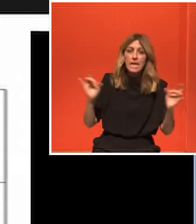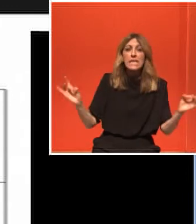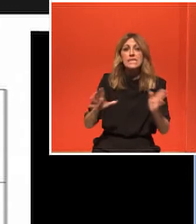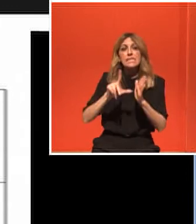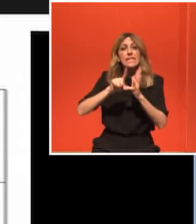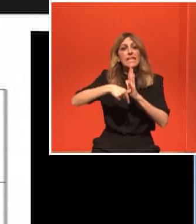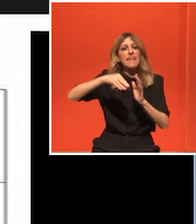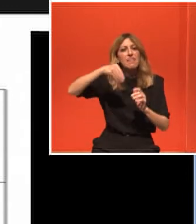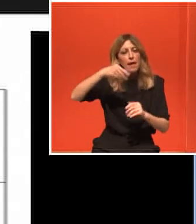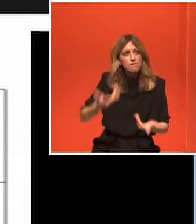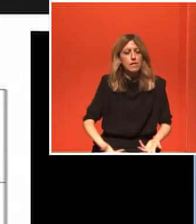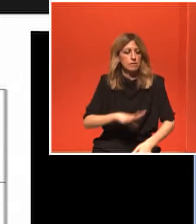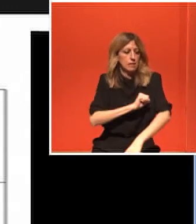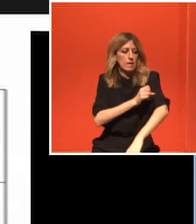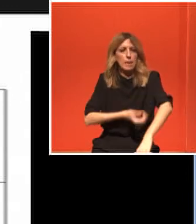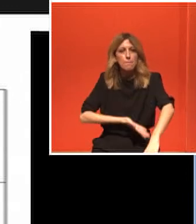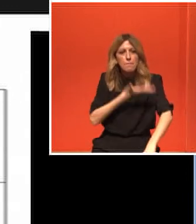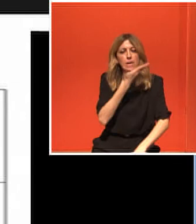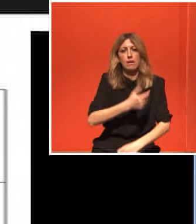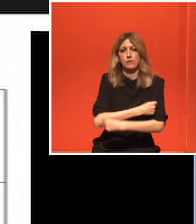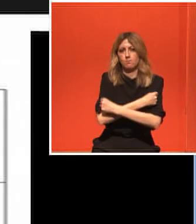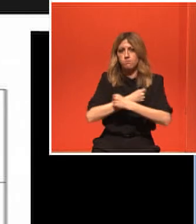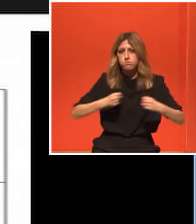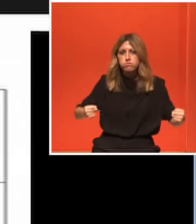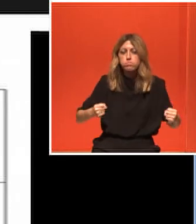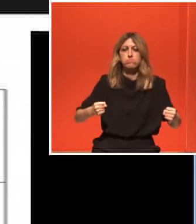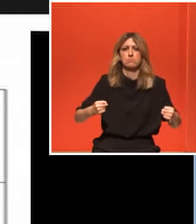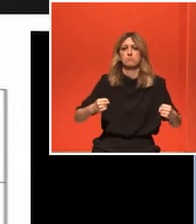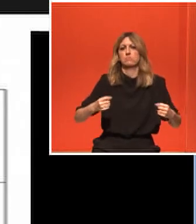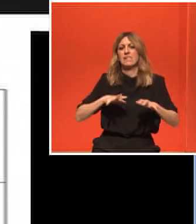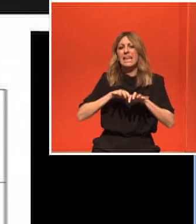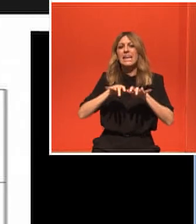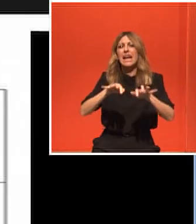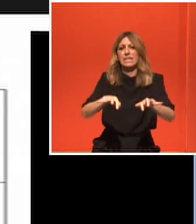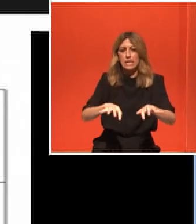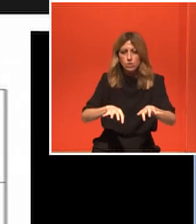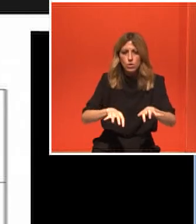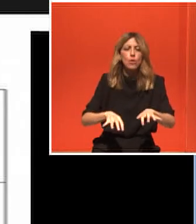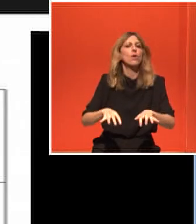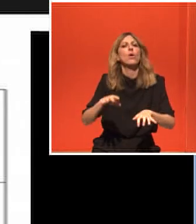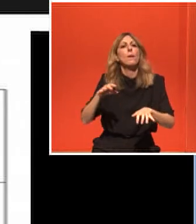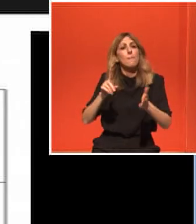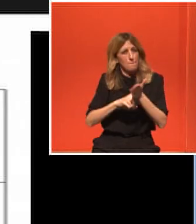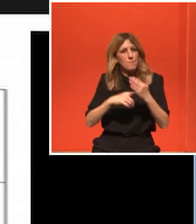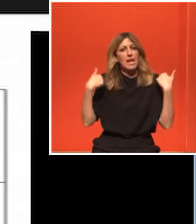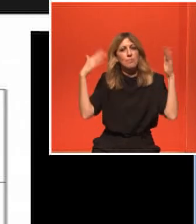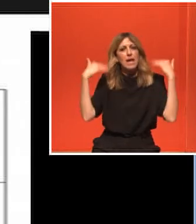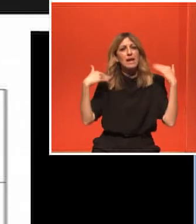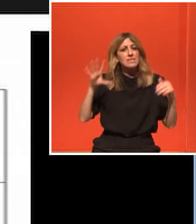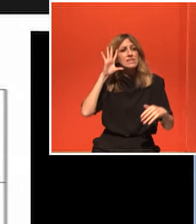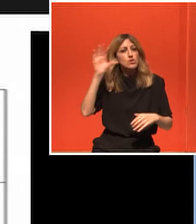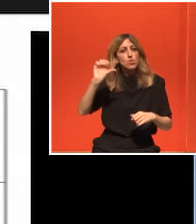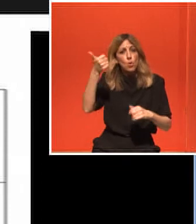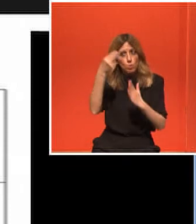είτε έχει οστοπόρος, είτε είναι παχύσαρκος, είτε είναι καρκινοπαθής, δεν γίνεται για να τον κάνουμε πρωταθλητή. Αυτό είναι άλλο